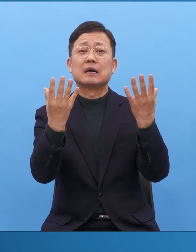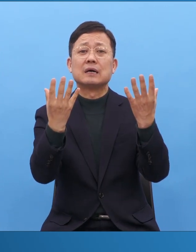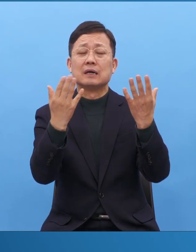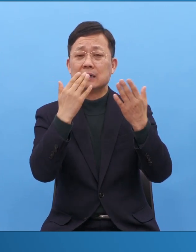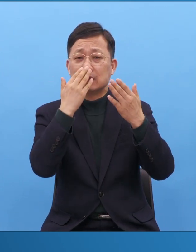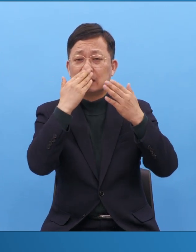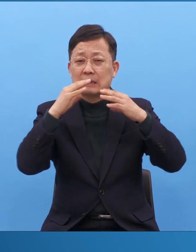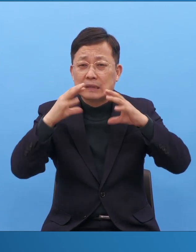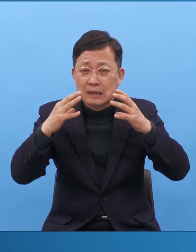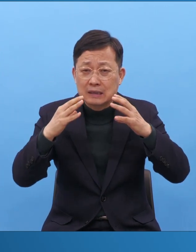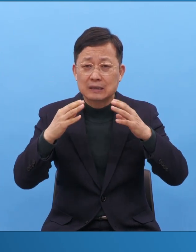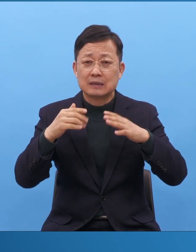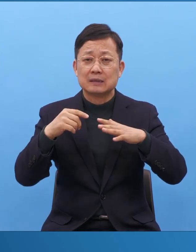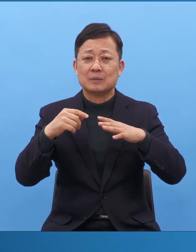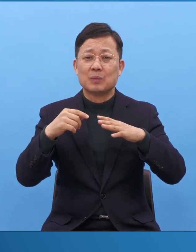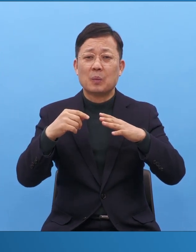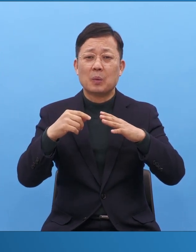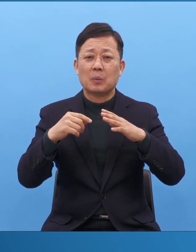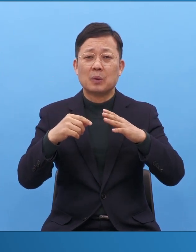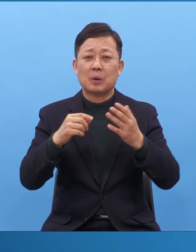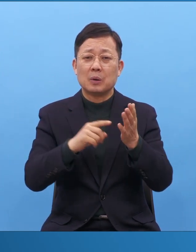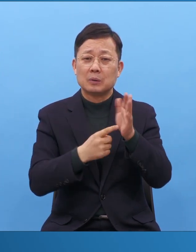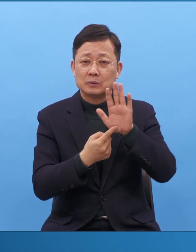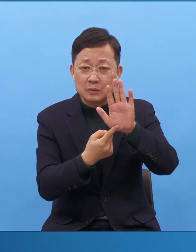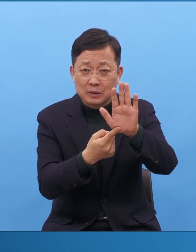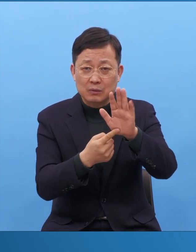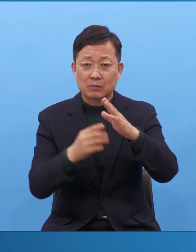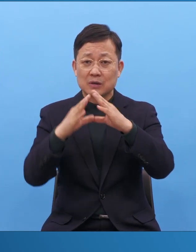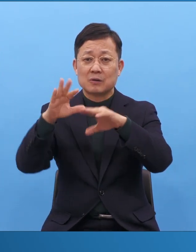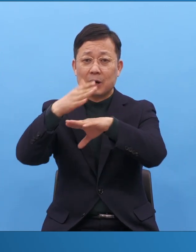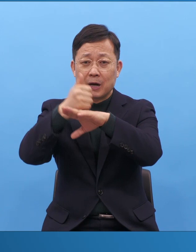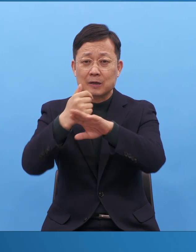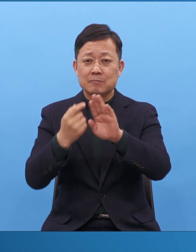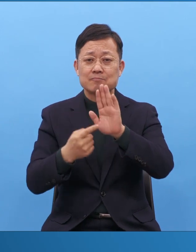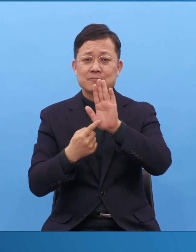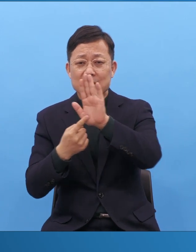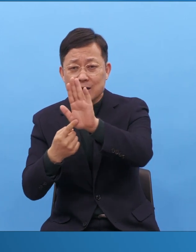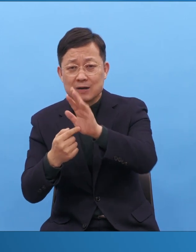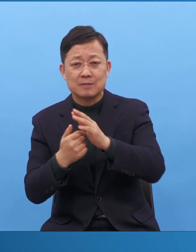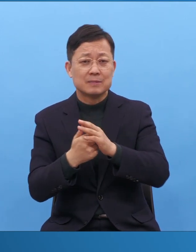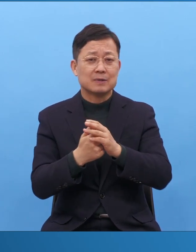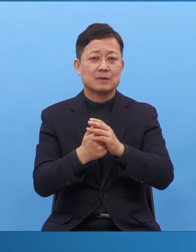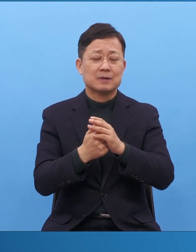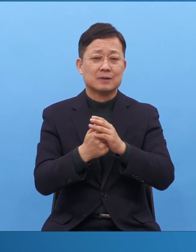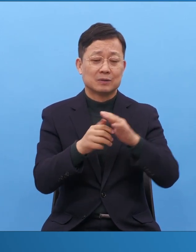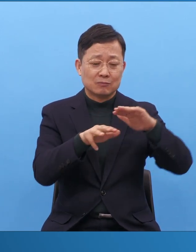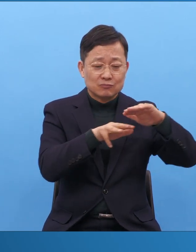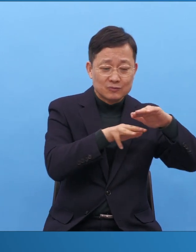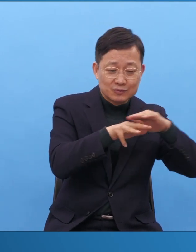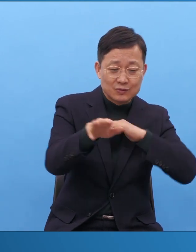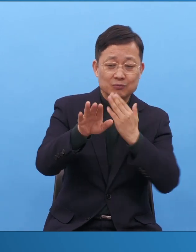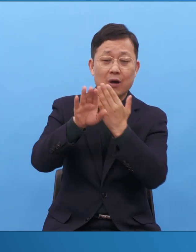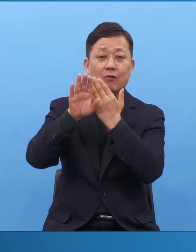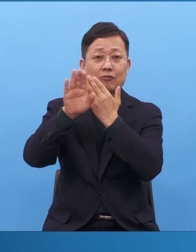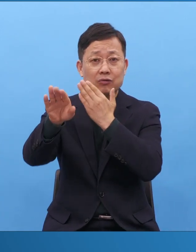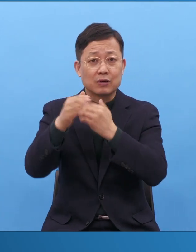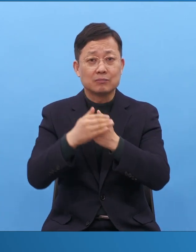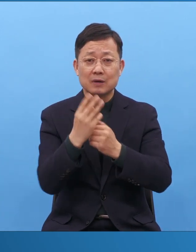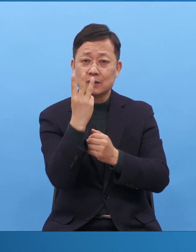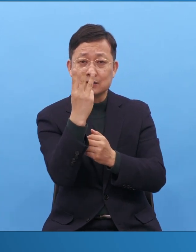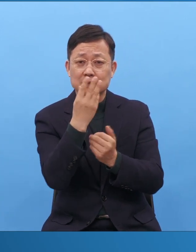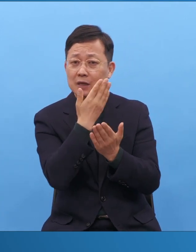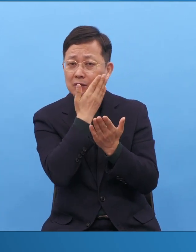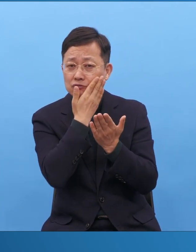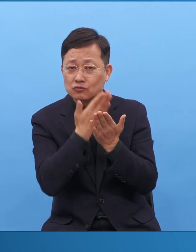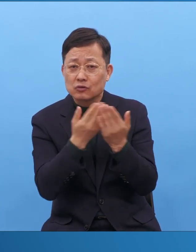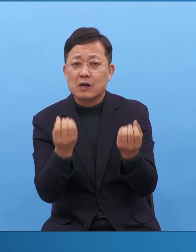그 이스라엘 바노왕에게 말해라. 데리고 나와서는 세 절기를